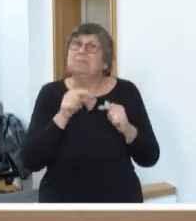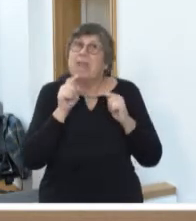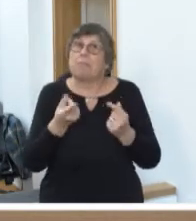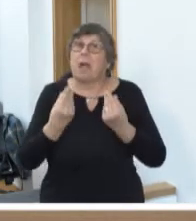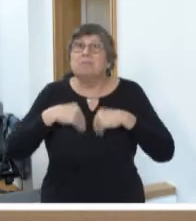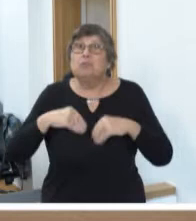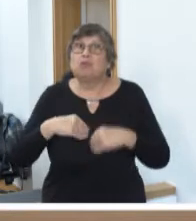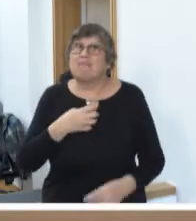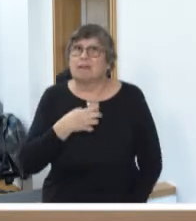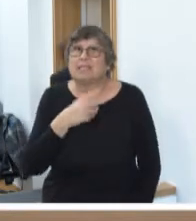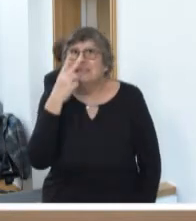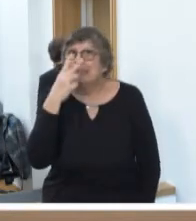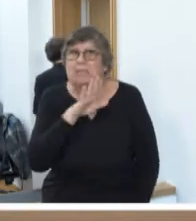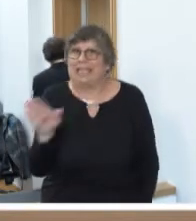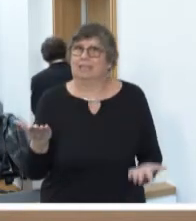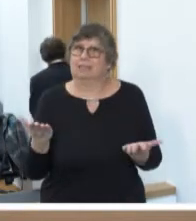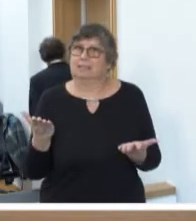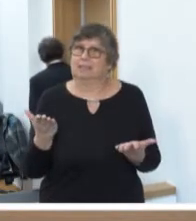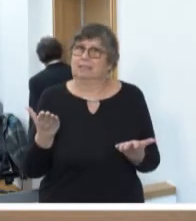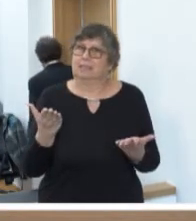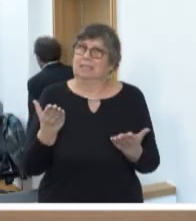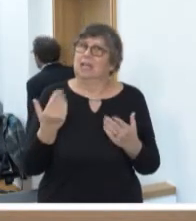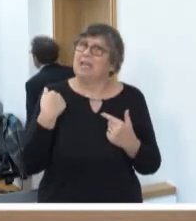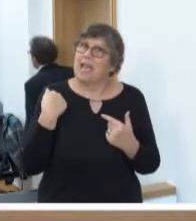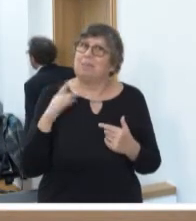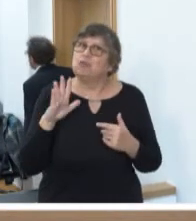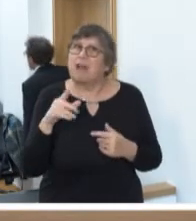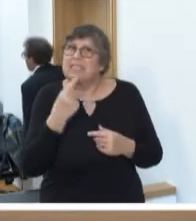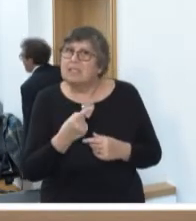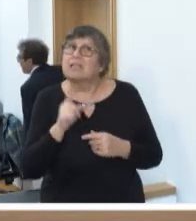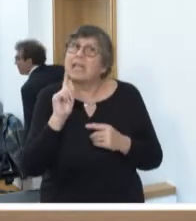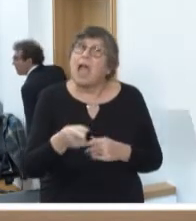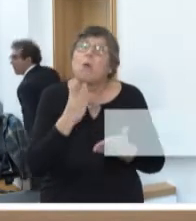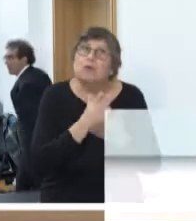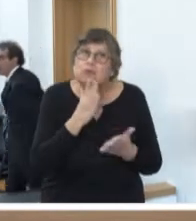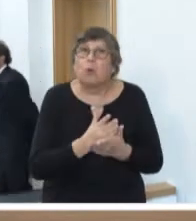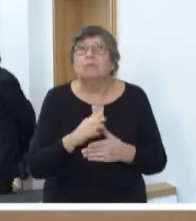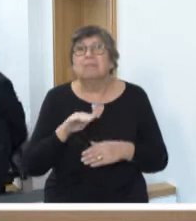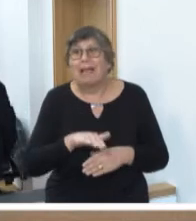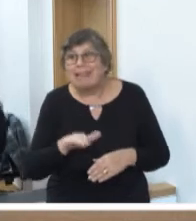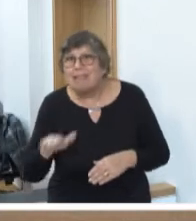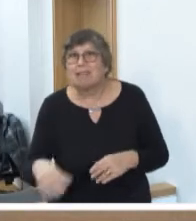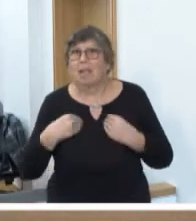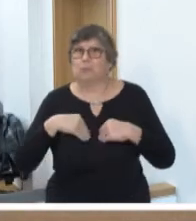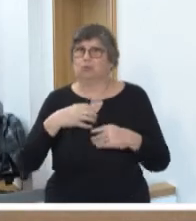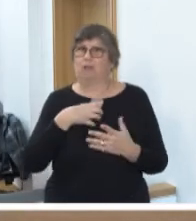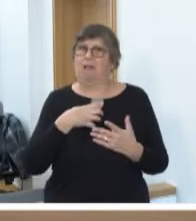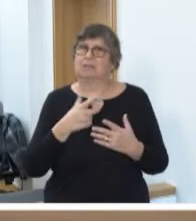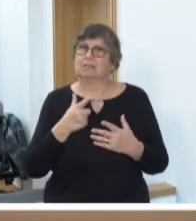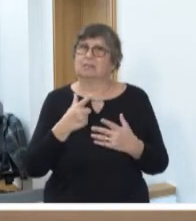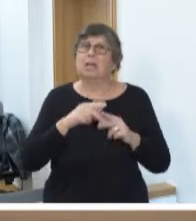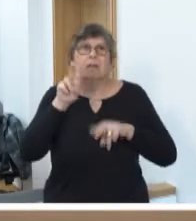Erkrankungen. Und so wie Hermann Schard es auch gesagt hat, auch schon im Bereich der Kinder. Wir an manchen Stellen viel